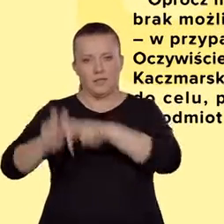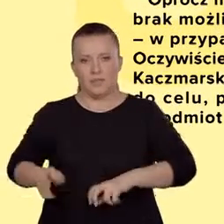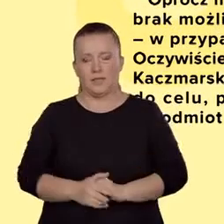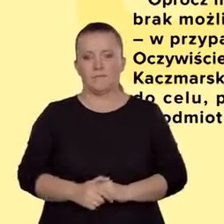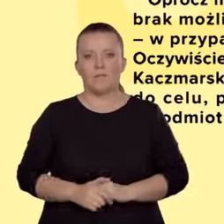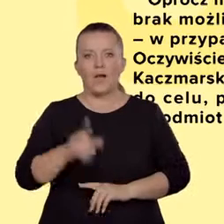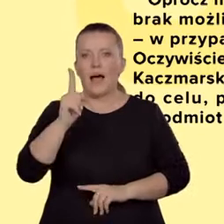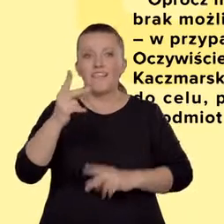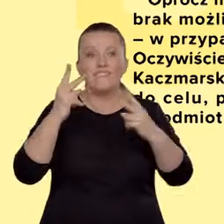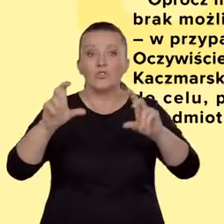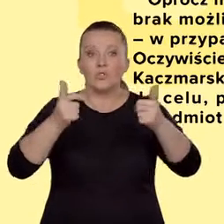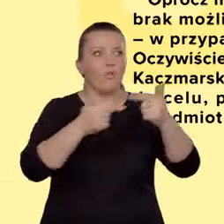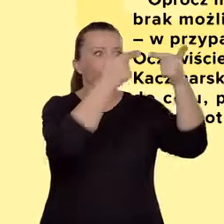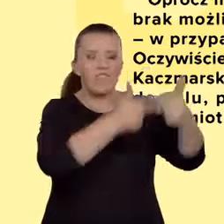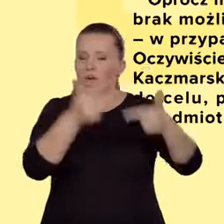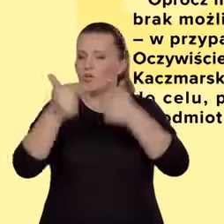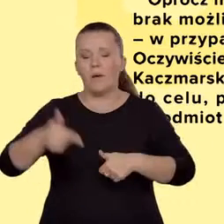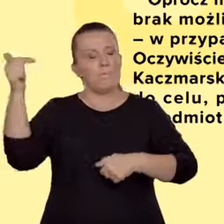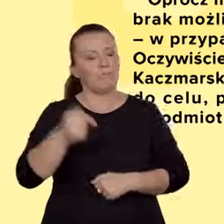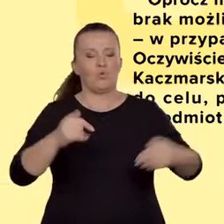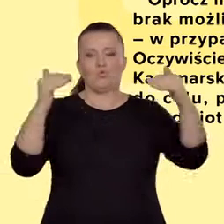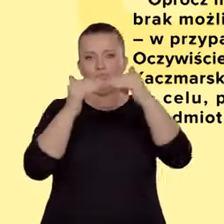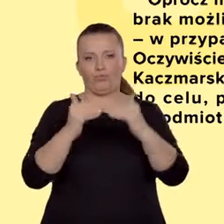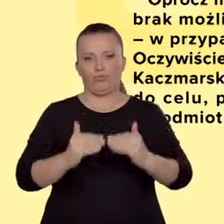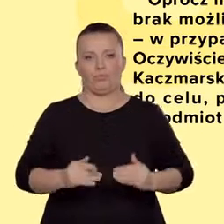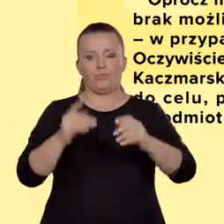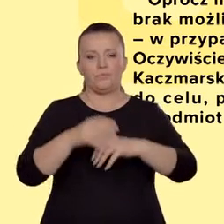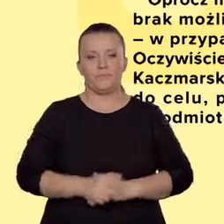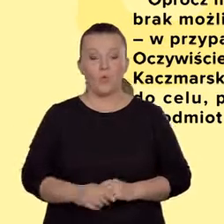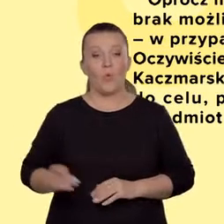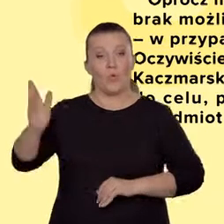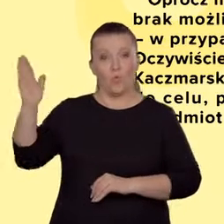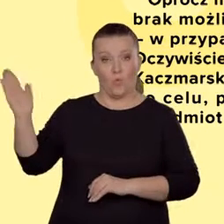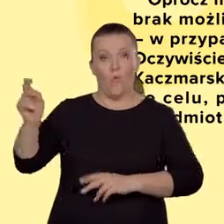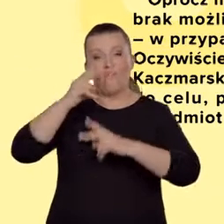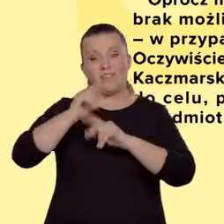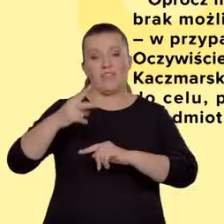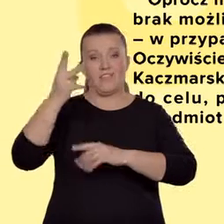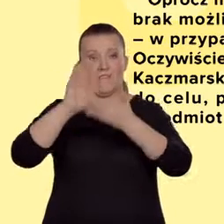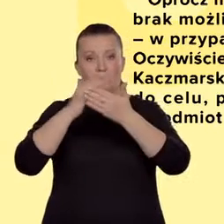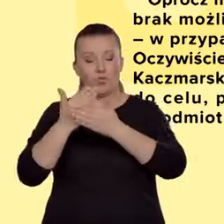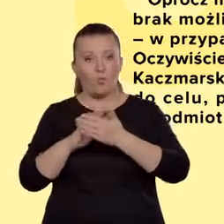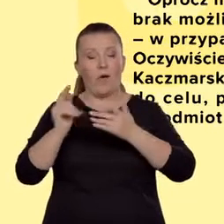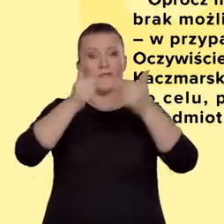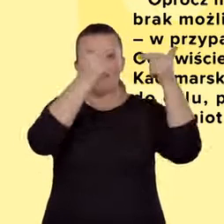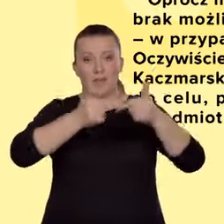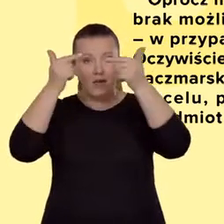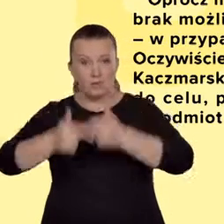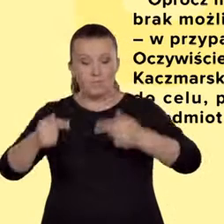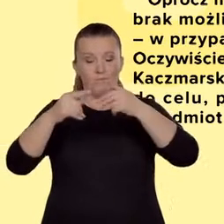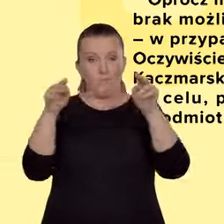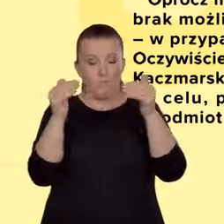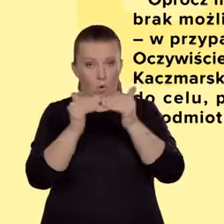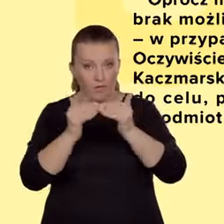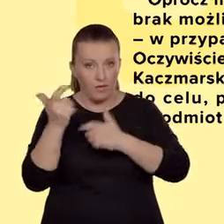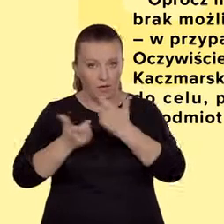wiersze należy równocześnie. Na planszy przedstawiono dwa przykłady takiego równoległego porównania. W